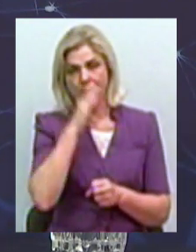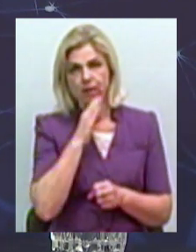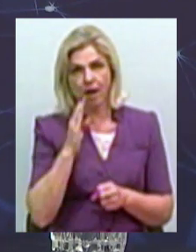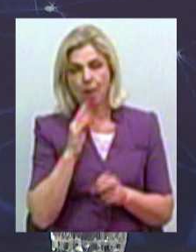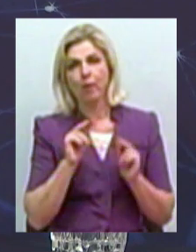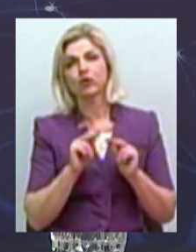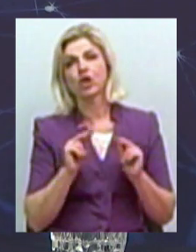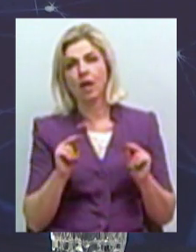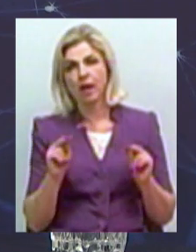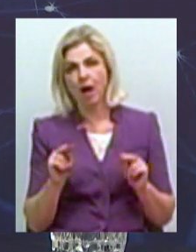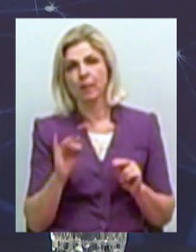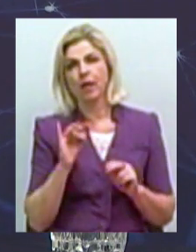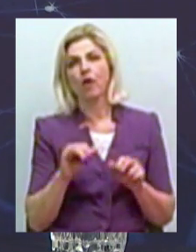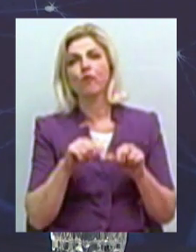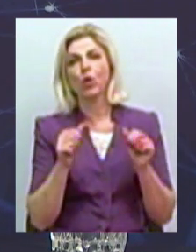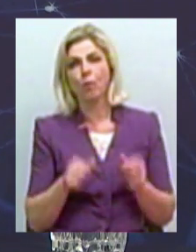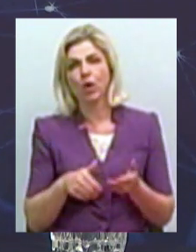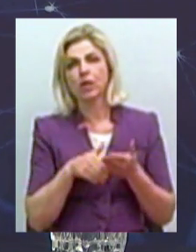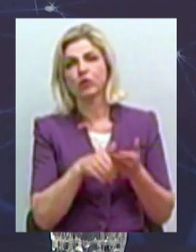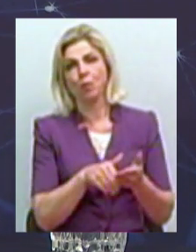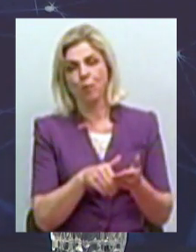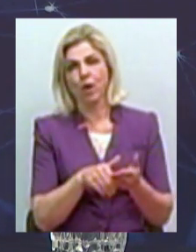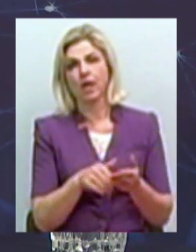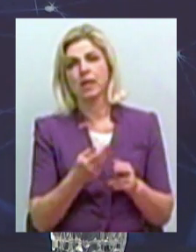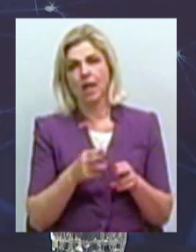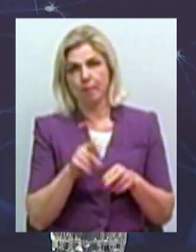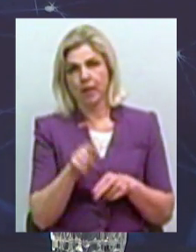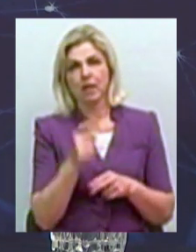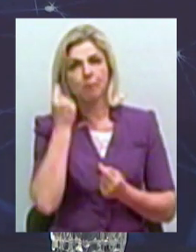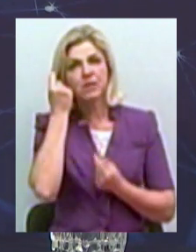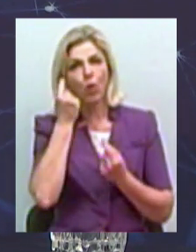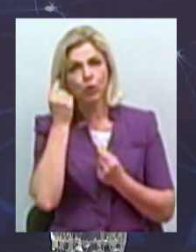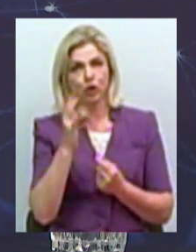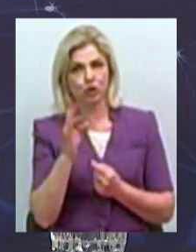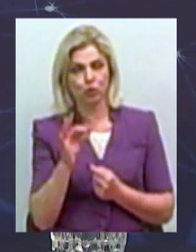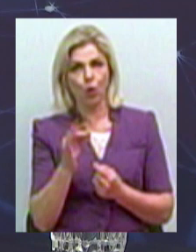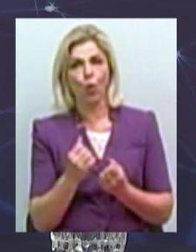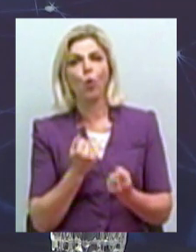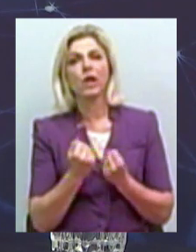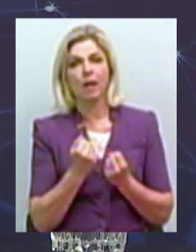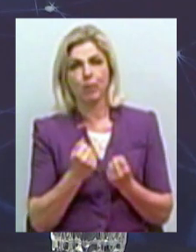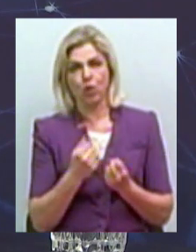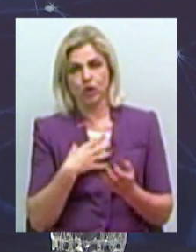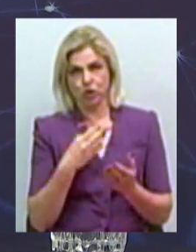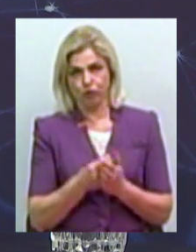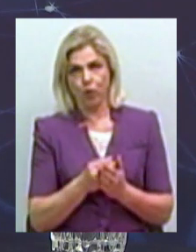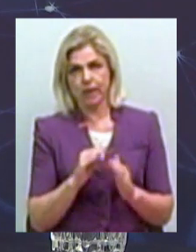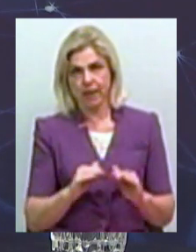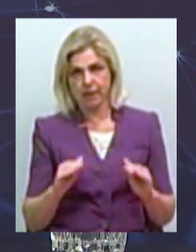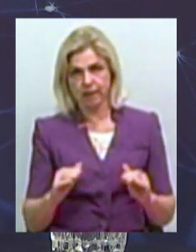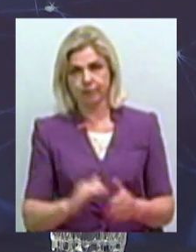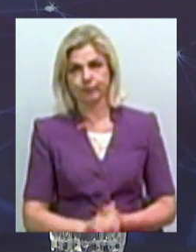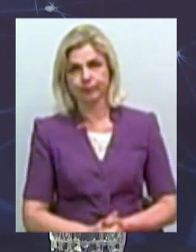вчителям, формувати, допомагати саме психологічно укріплювати свою дитину, а також своїх